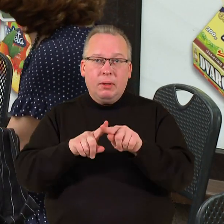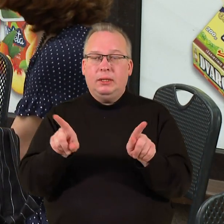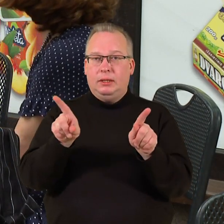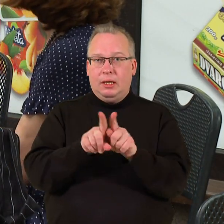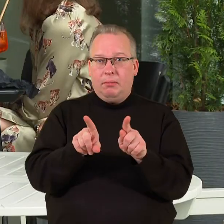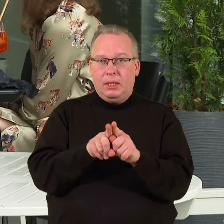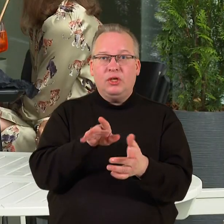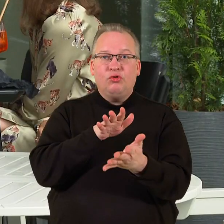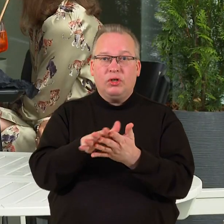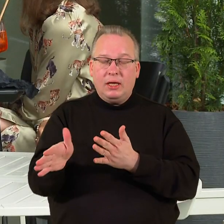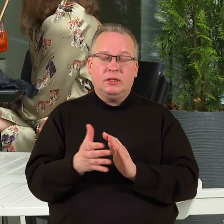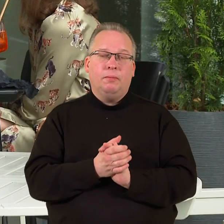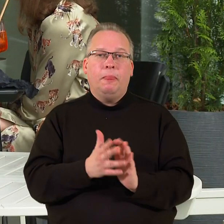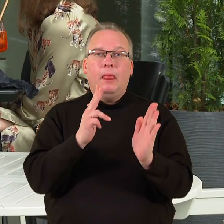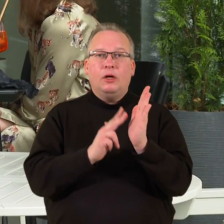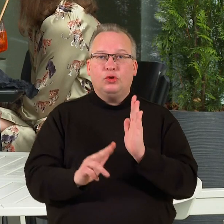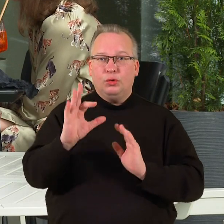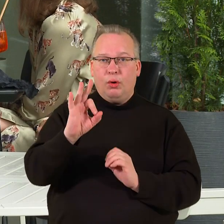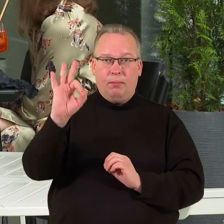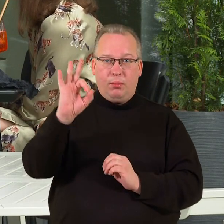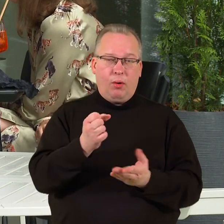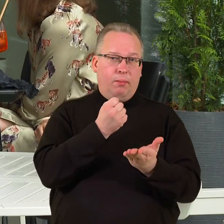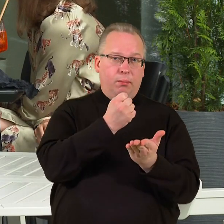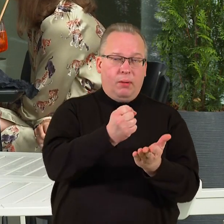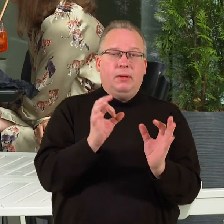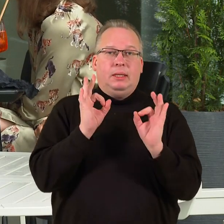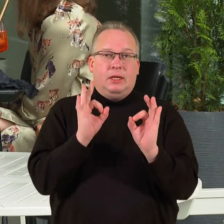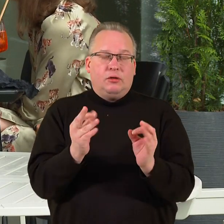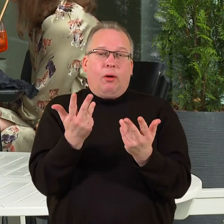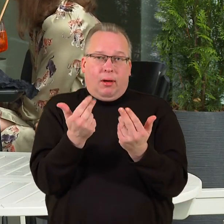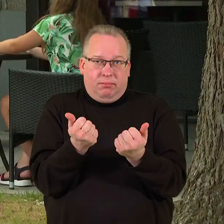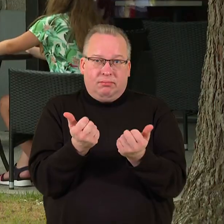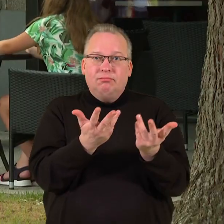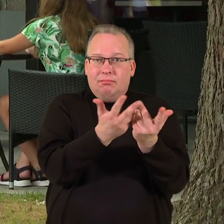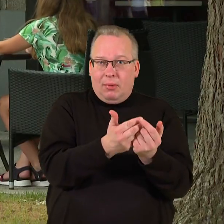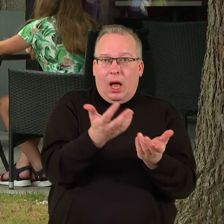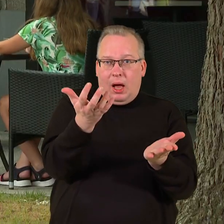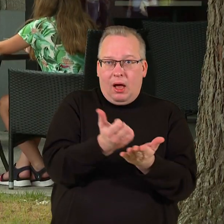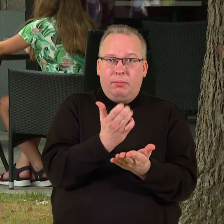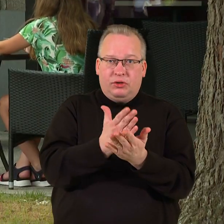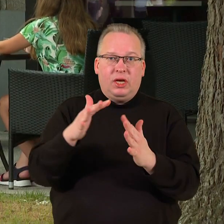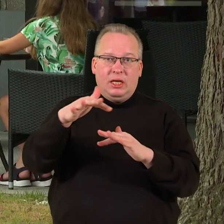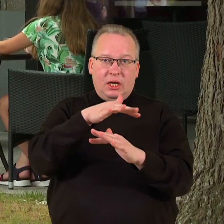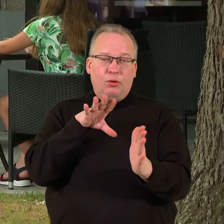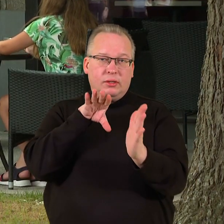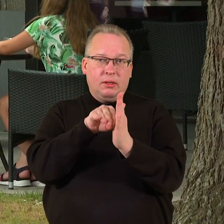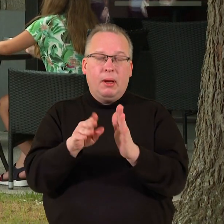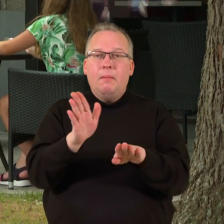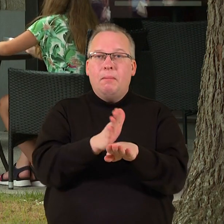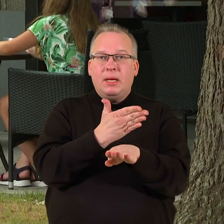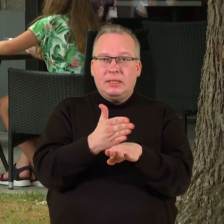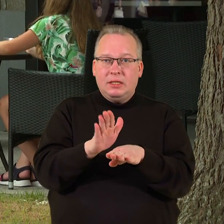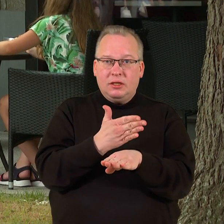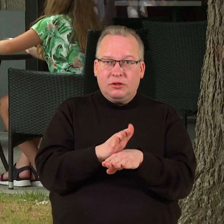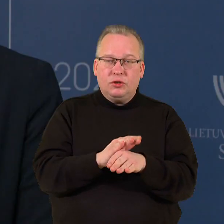išleisti 80 procentų biudžeto, nes tiesiog taip gaunasi, nes tokia yra rinko struktūra ir taip pasiskirsto